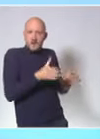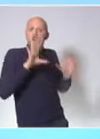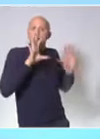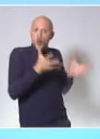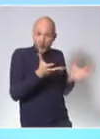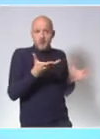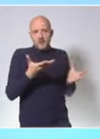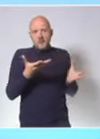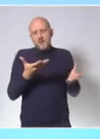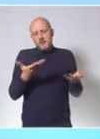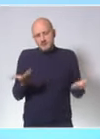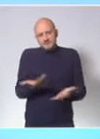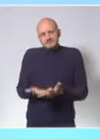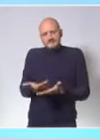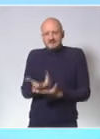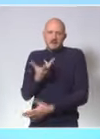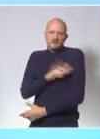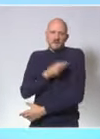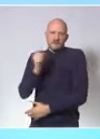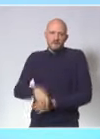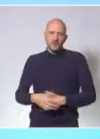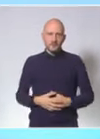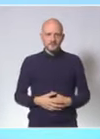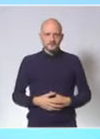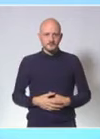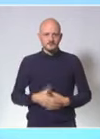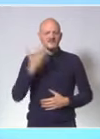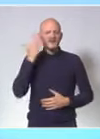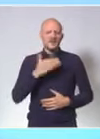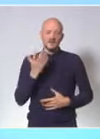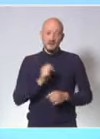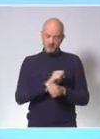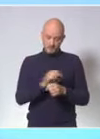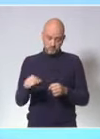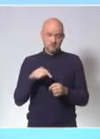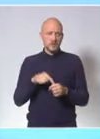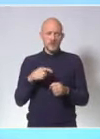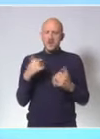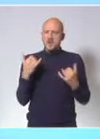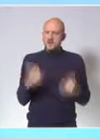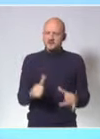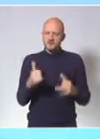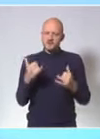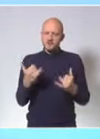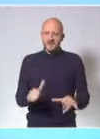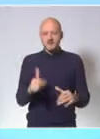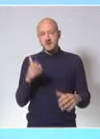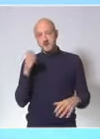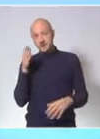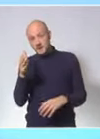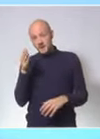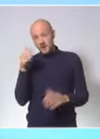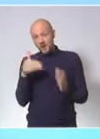sais combien cette pandémie peut paraître sans fin. Pourtant, grâce à la vaccination massive,